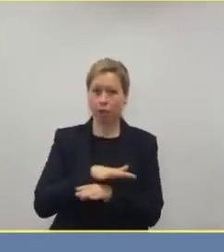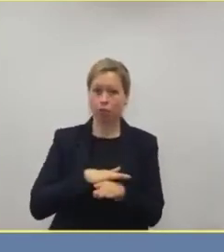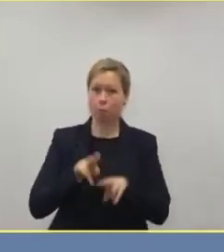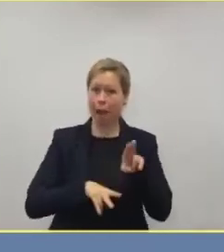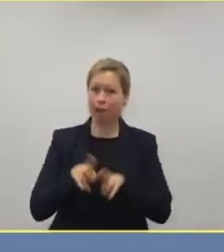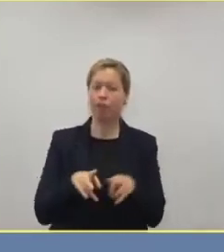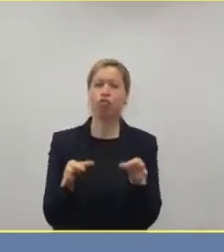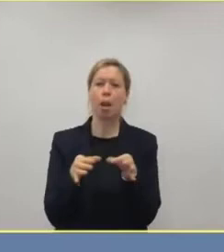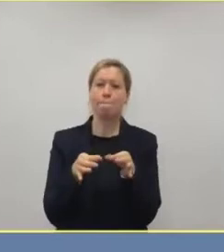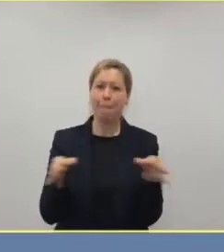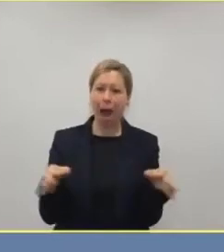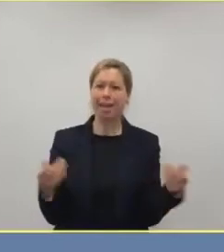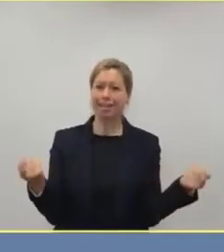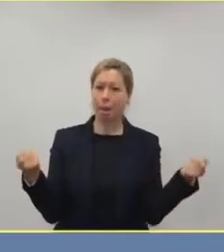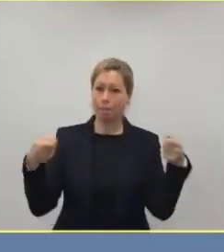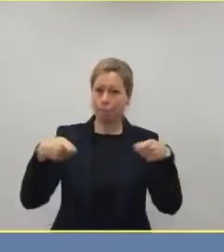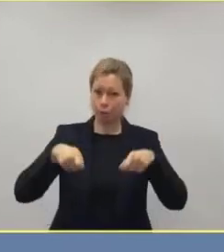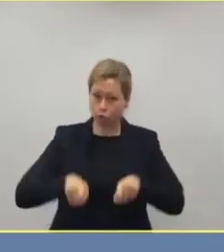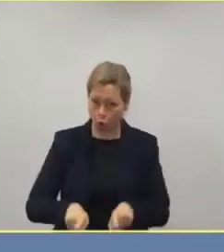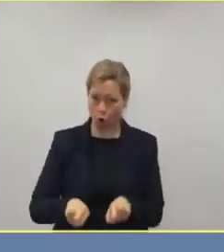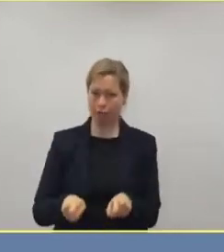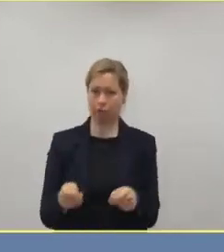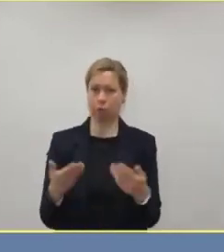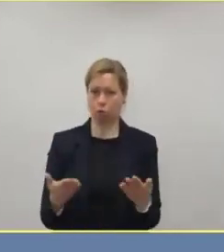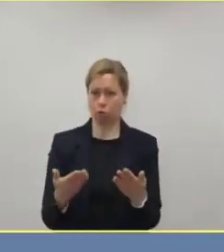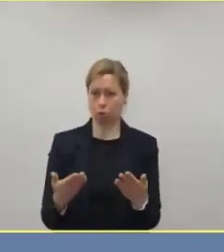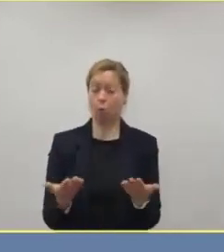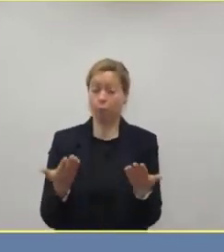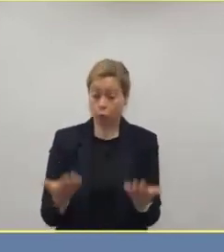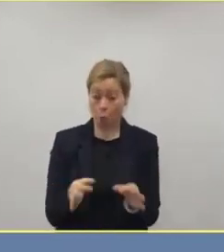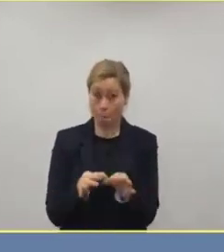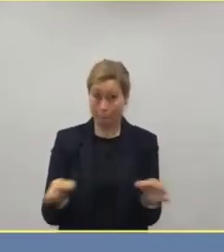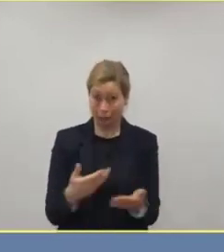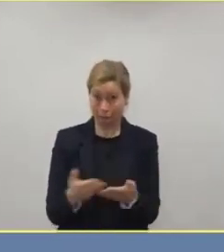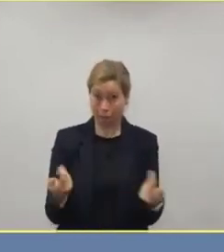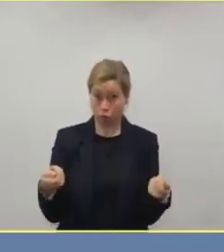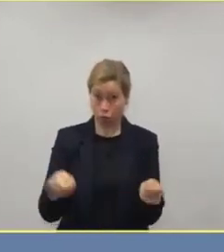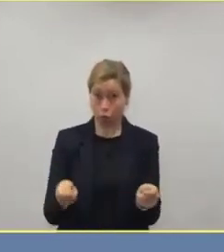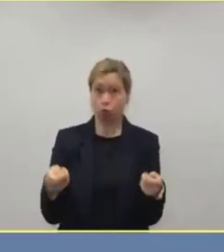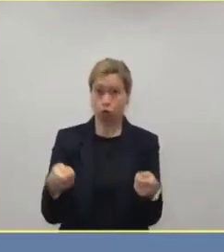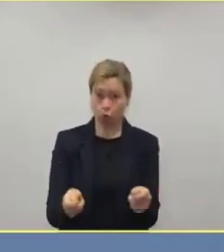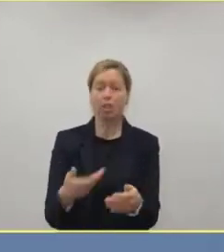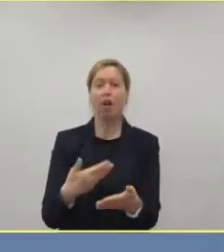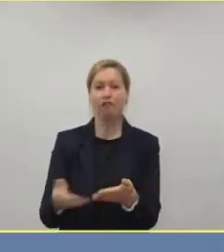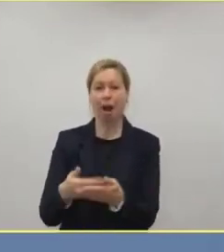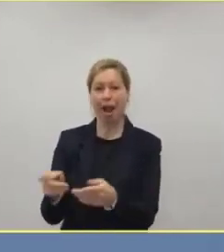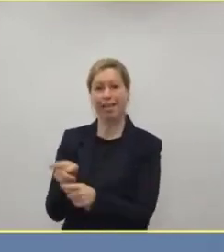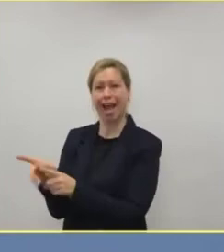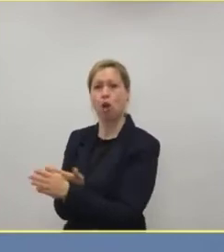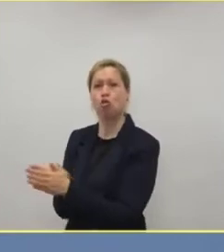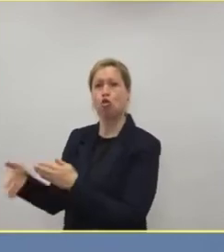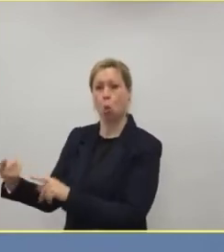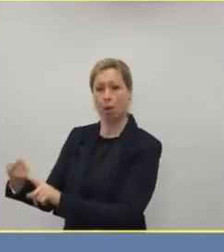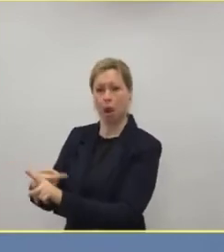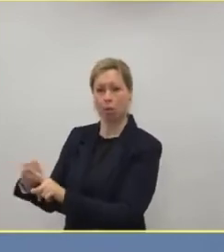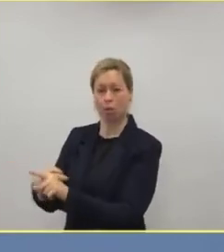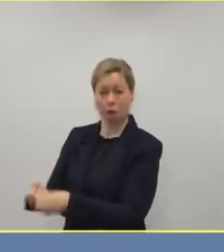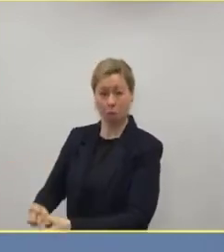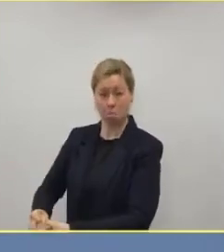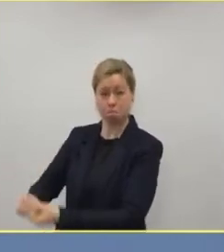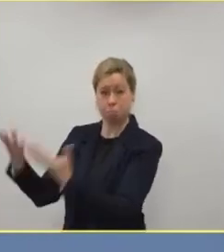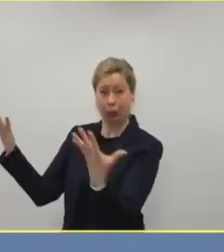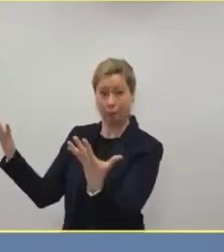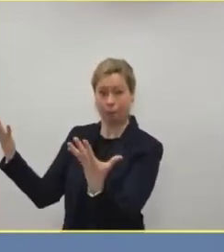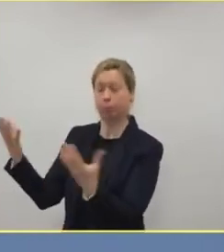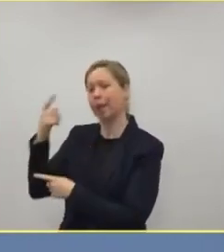Mit den Beschlüssen von gestern kann man davon ausgehen, dass die Dunkelziffer nicht explodieren wird und unbeherrschbar wird. Die Maßnahmen